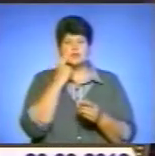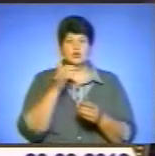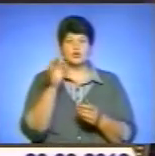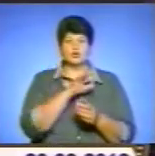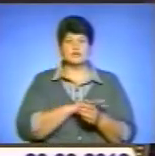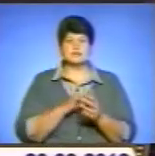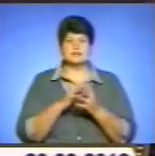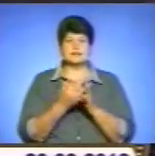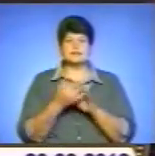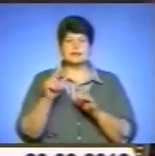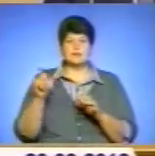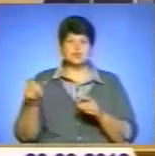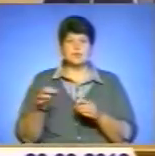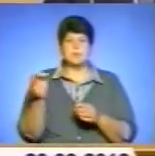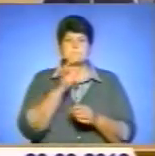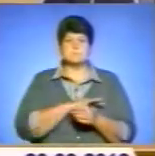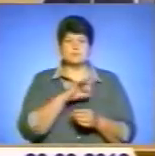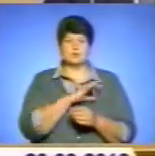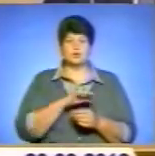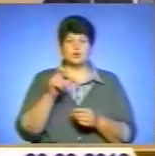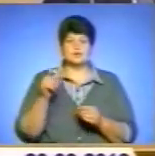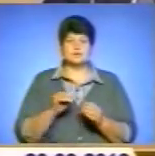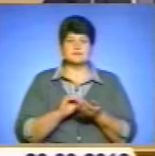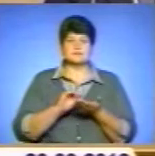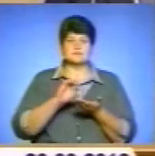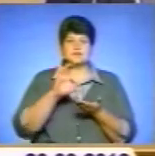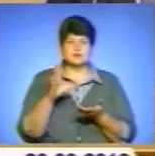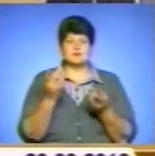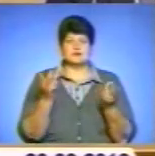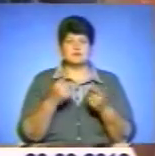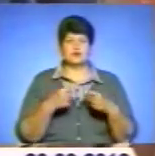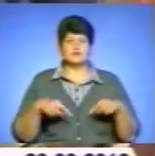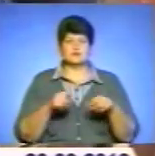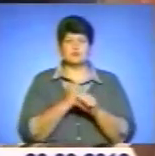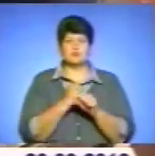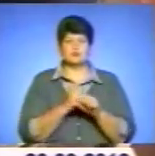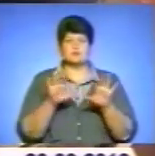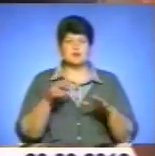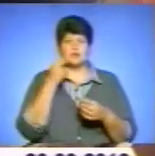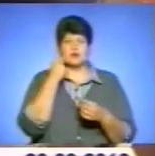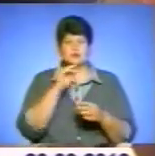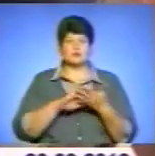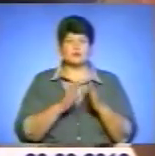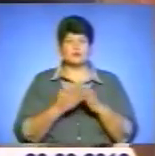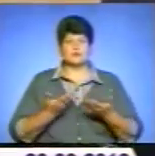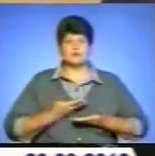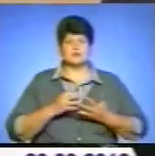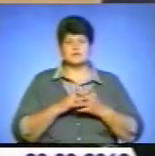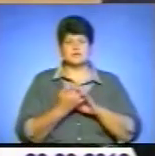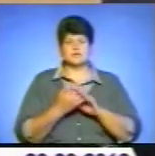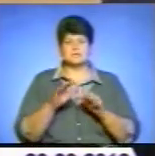зробити так, щоб прибутки людей зростали. Відтак уряд має організувати їм робочі місця та покращити умови проживання у сільській місцевості.